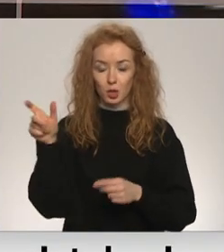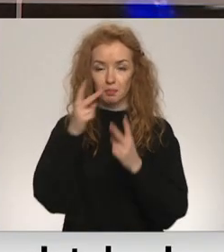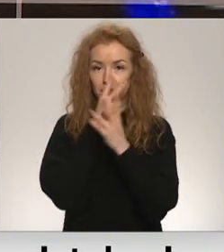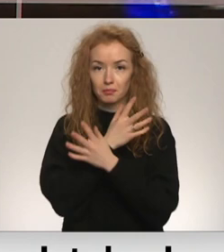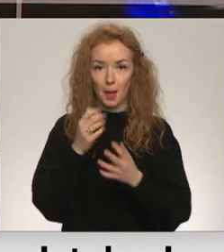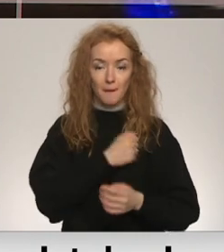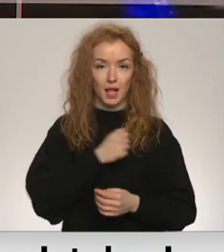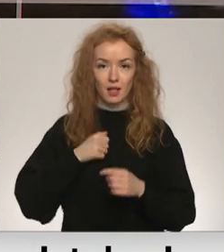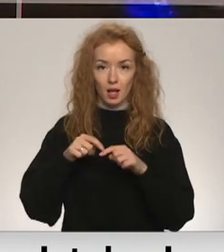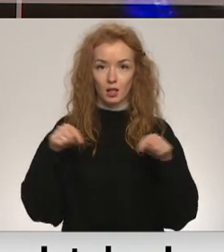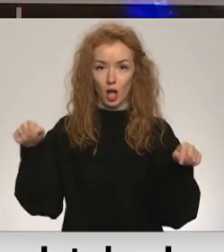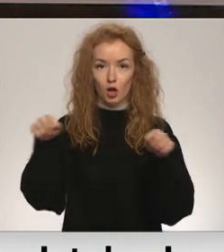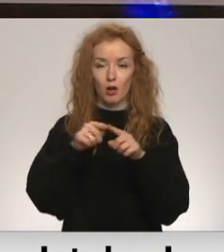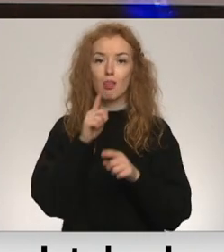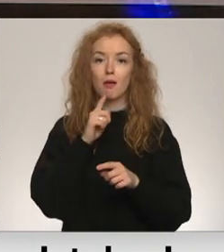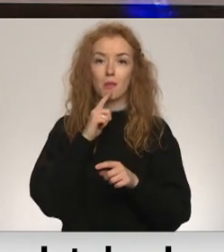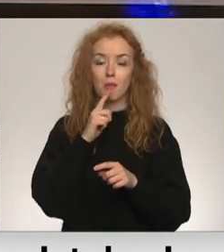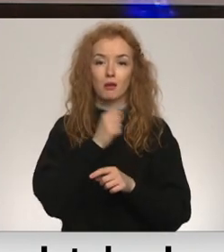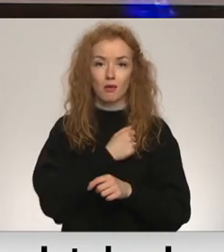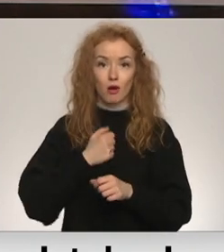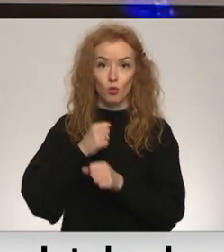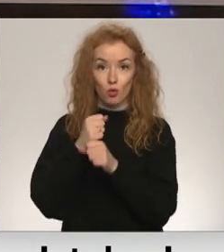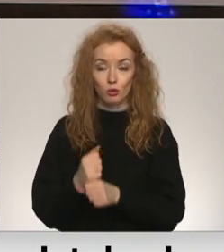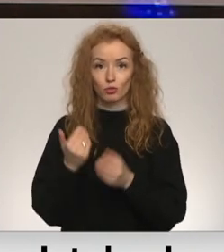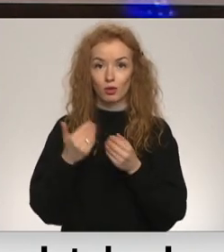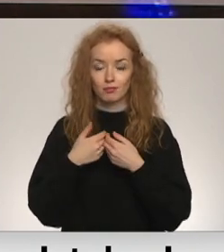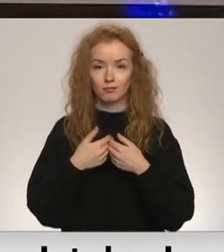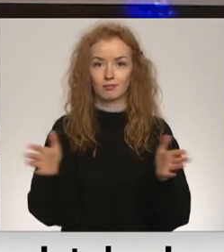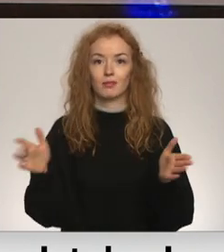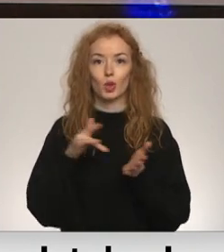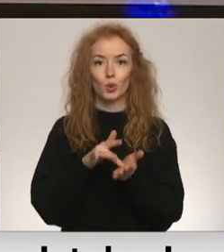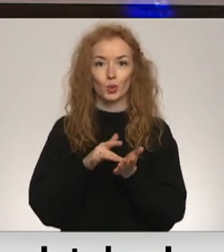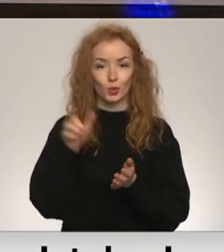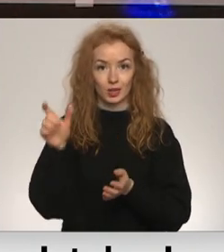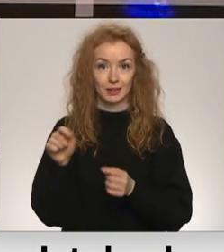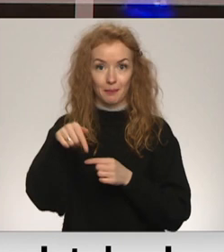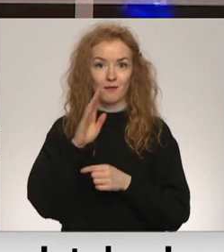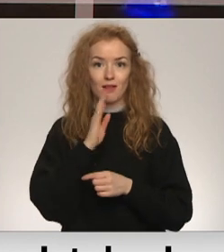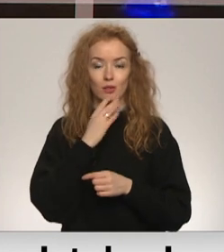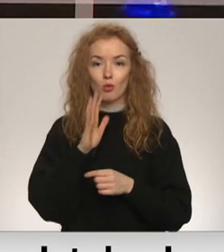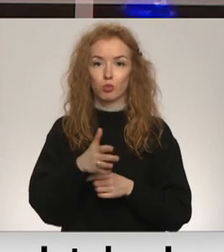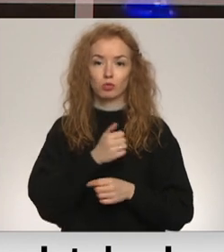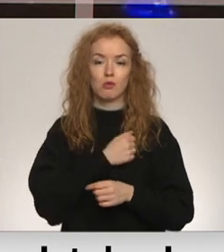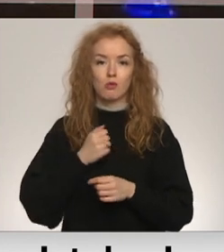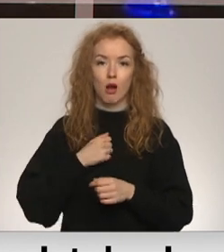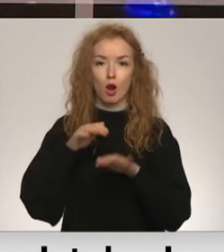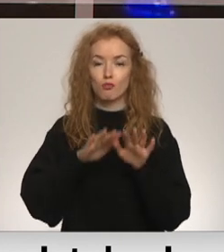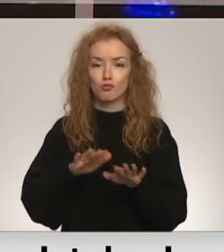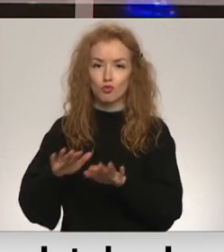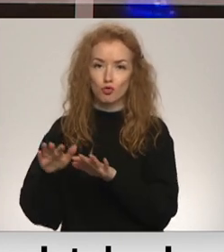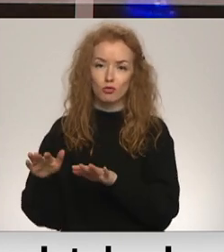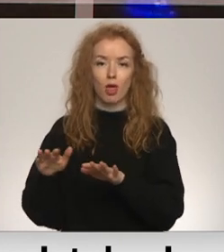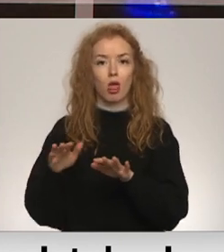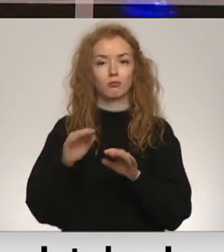militārā teritorija Liepājas karostā šovasara vērs vārtus turistiem. Tur tiks izveidota Latvijas kara, muzeja ekspozīcija un interaktīva